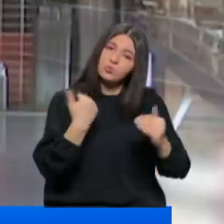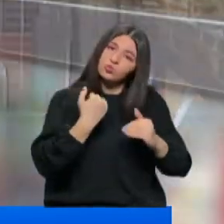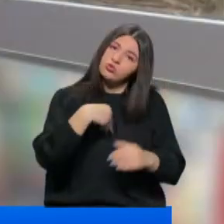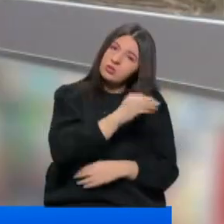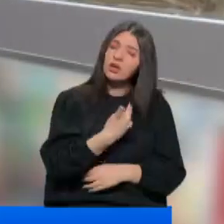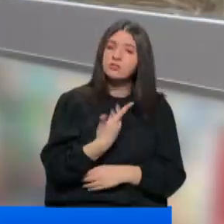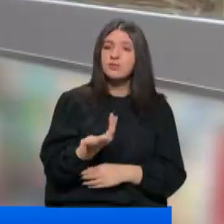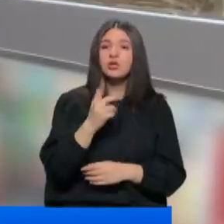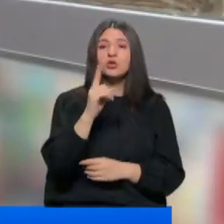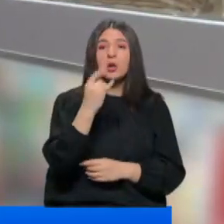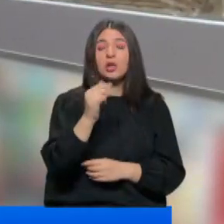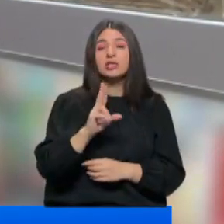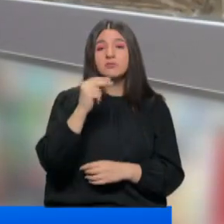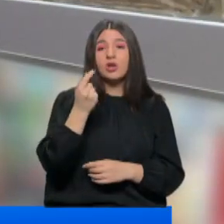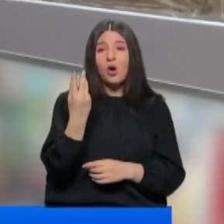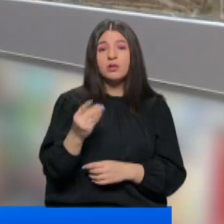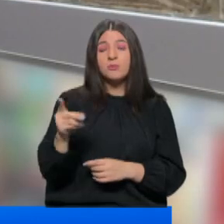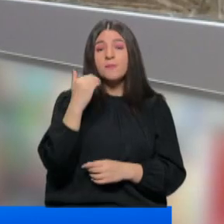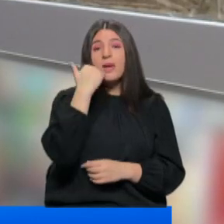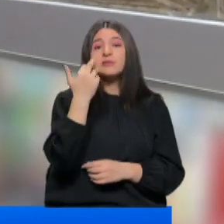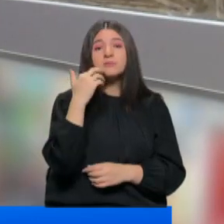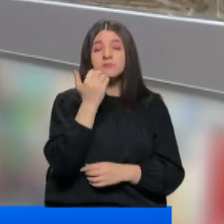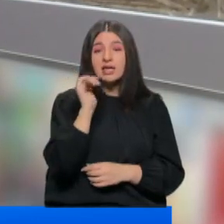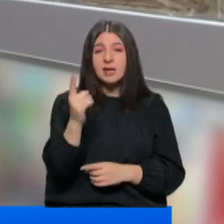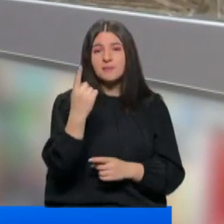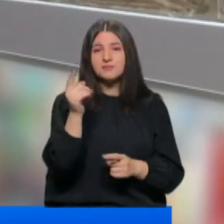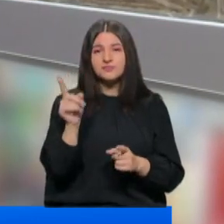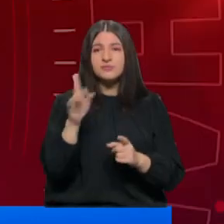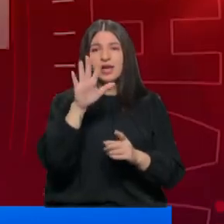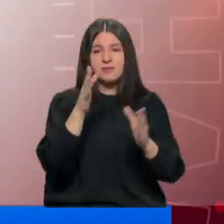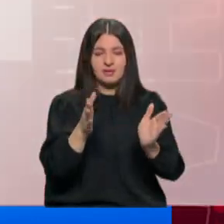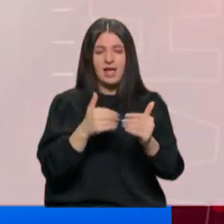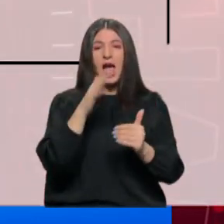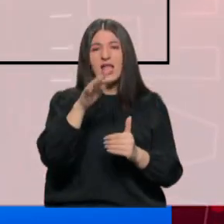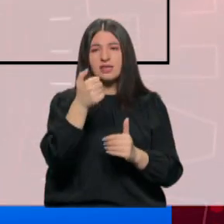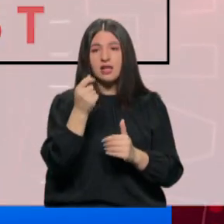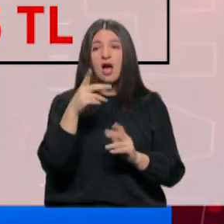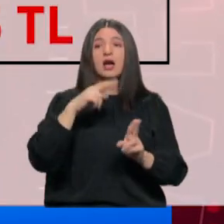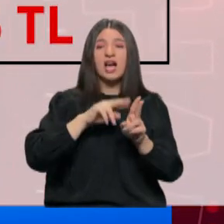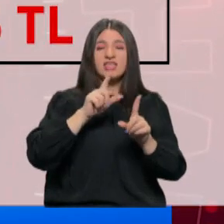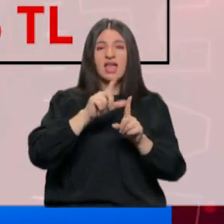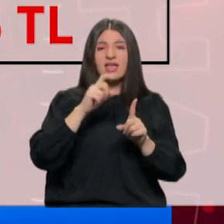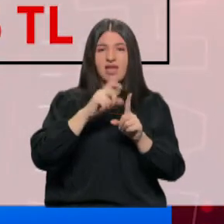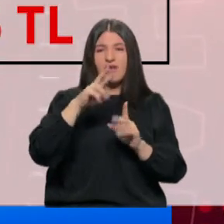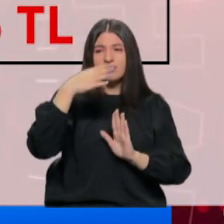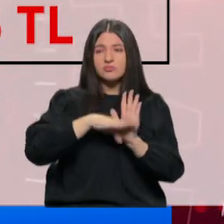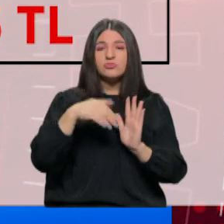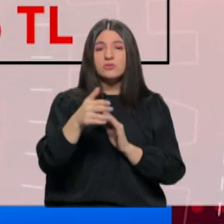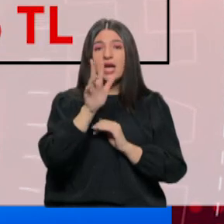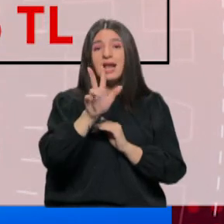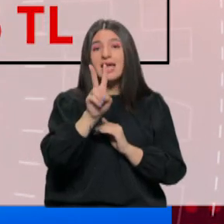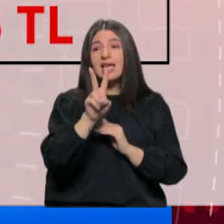ucuz satarız. Kilosu 70 liraya satılan bu beyaz peynirin kalıbı 56 lira. KDV indiriminden sonra fiyatı